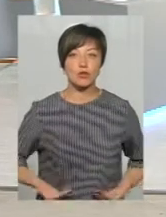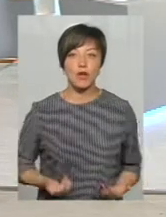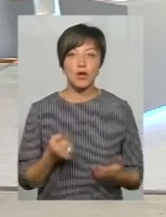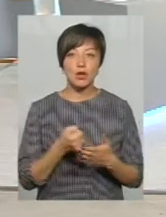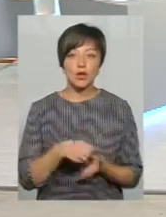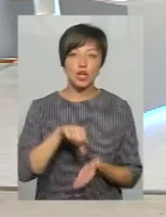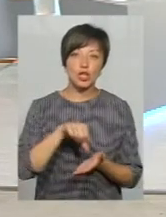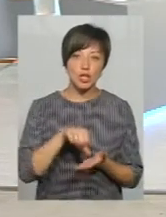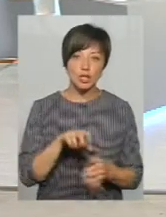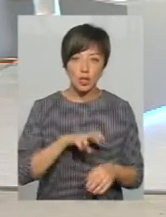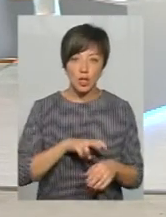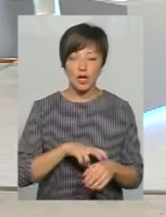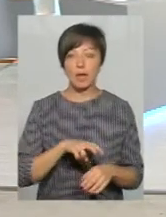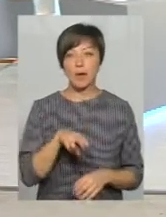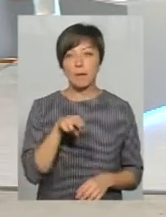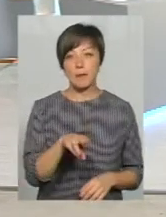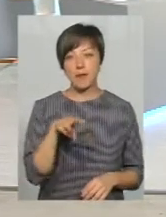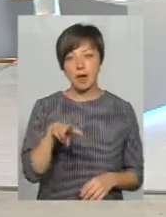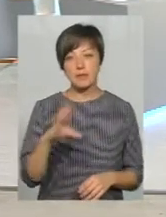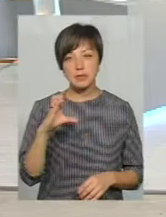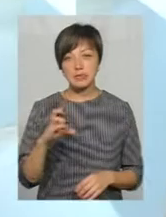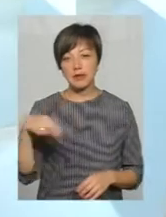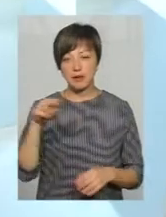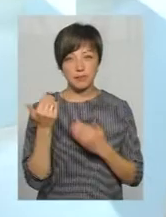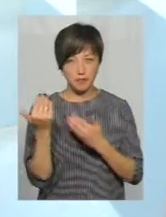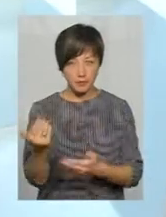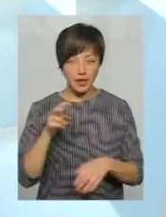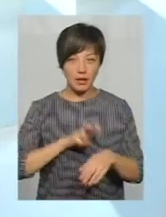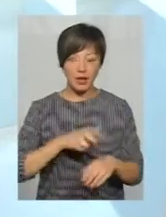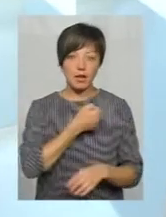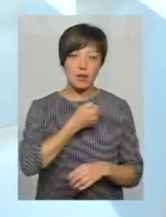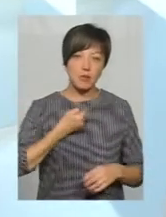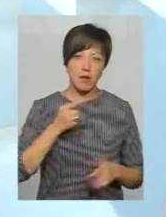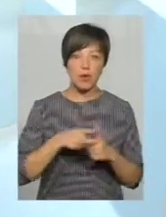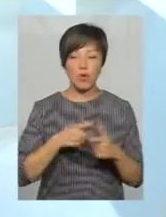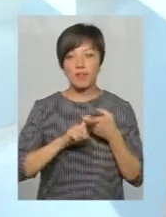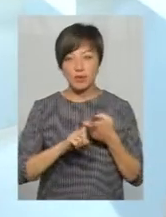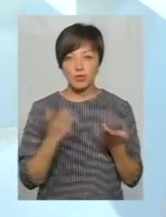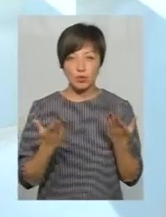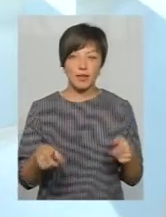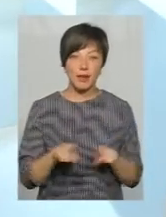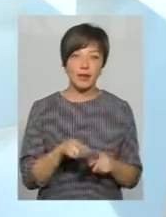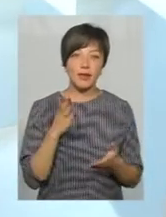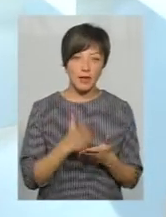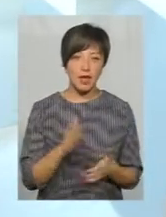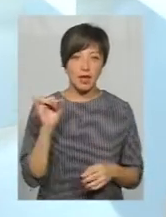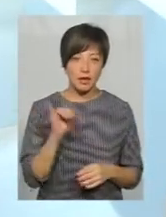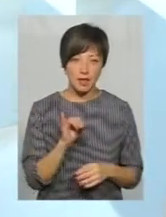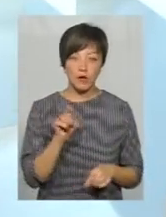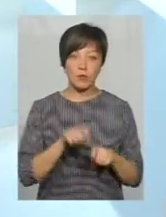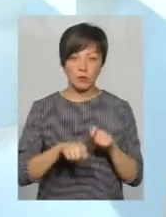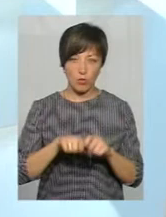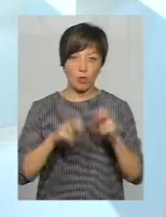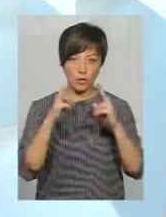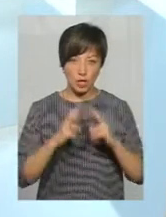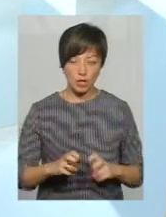дільничого лікаря, в ПМСД, де вона відноситься, до лікаря-терапевта чи до лікаря-інфекціоніста, якщо такий є, і все ж таки пройти